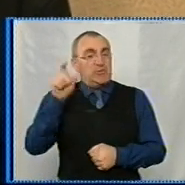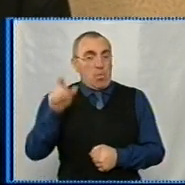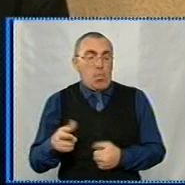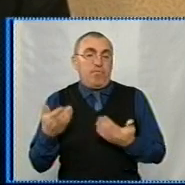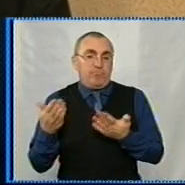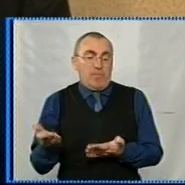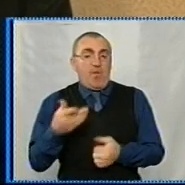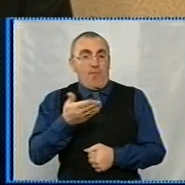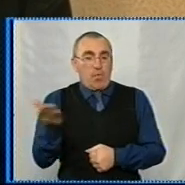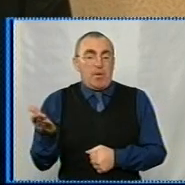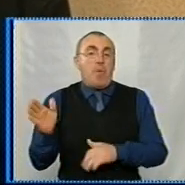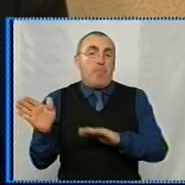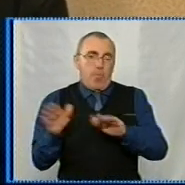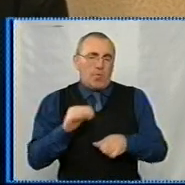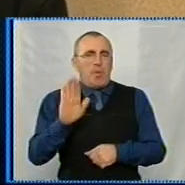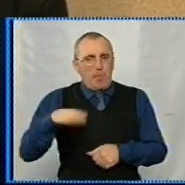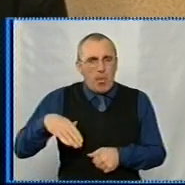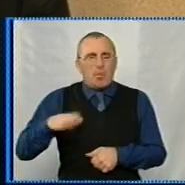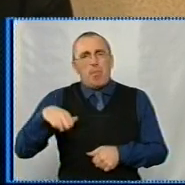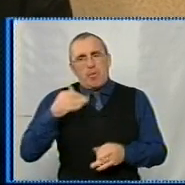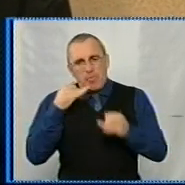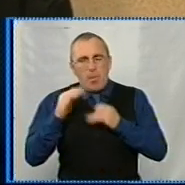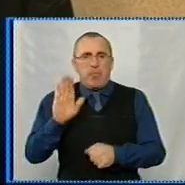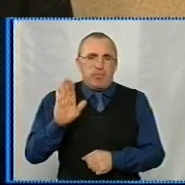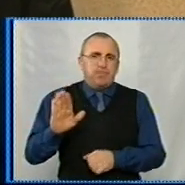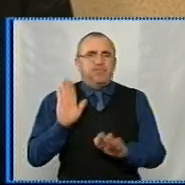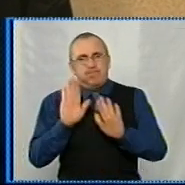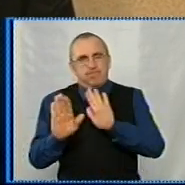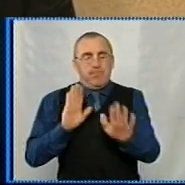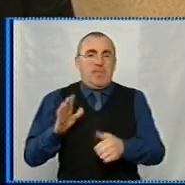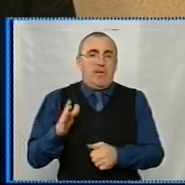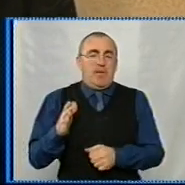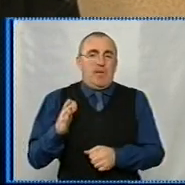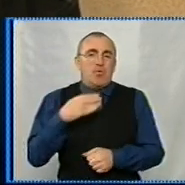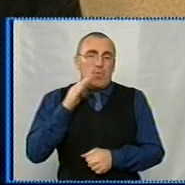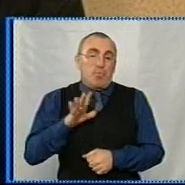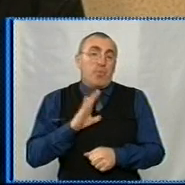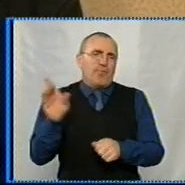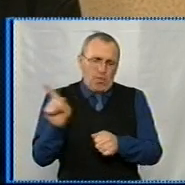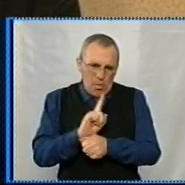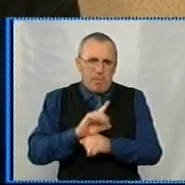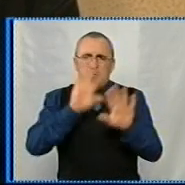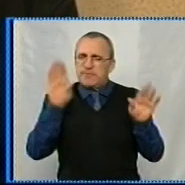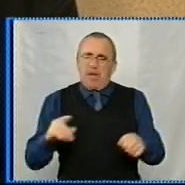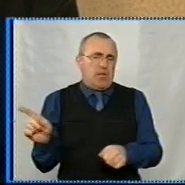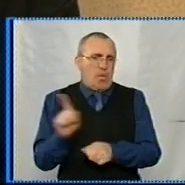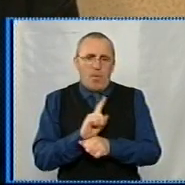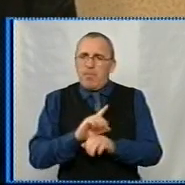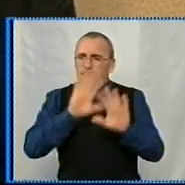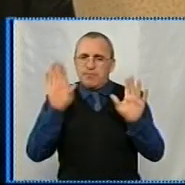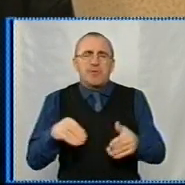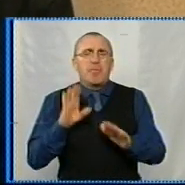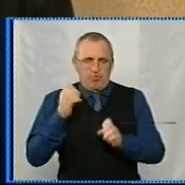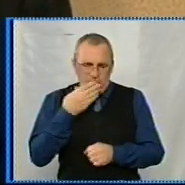І вони потім, потім, потім поспілкуємось, достатньо було, що нормально, все нормально, все, все